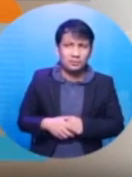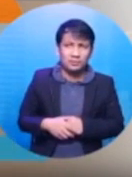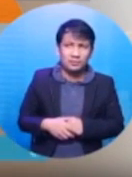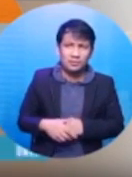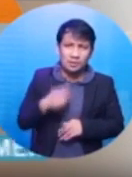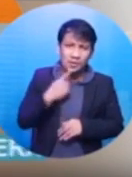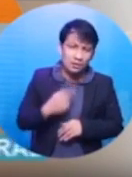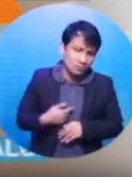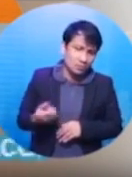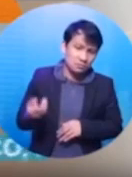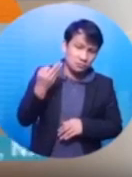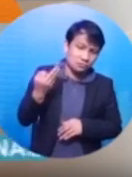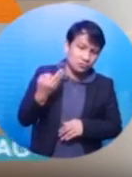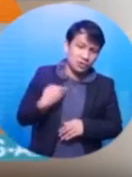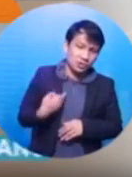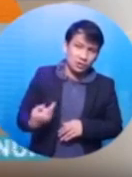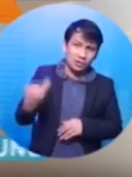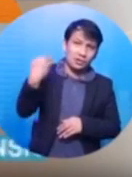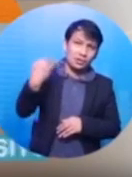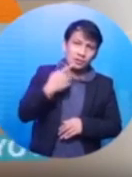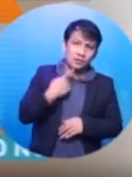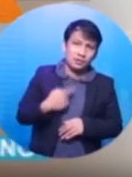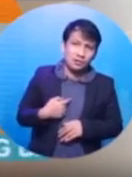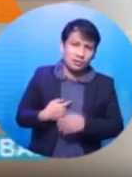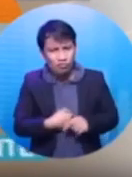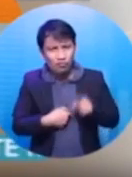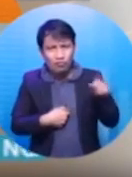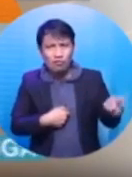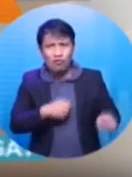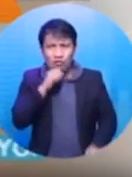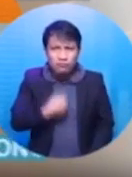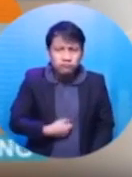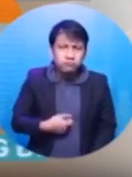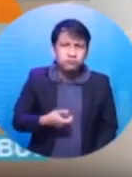Minora niya pa ako, sabi niya, ano, matanda ka na.